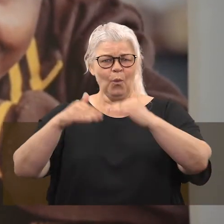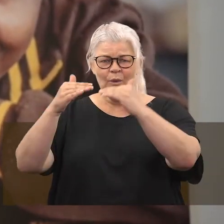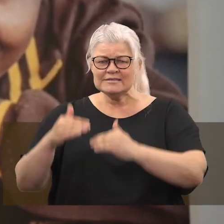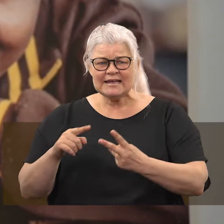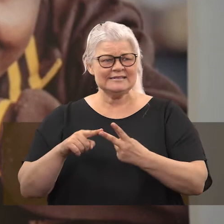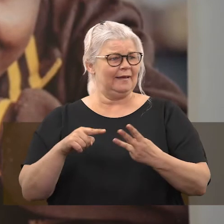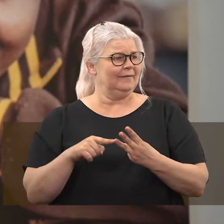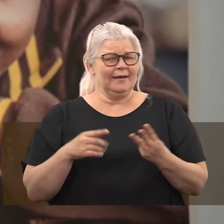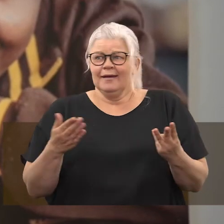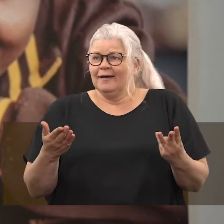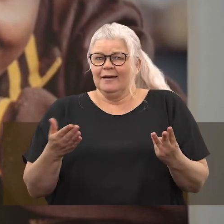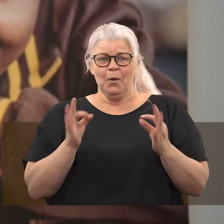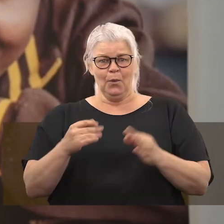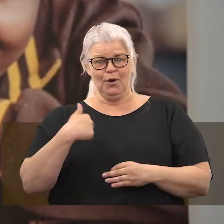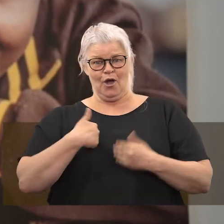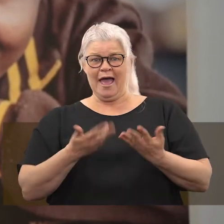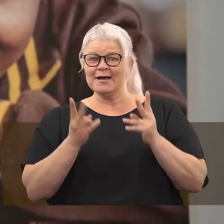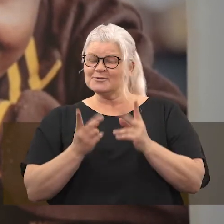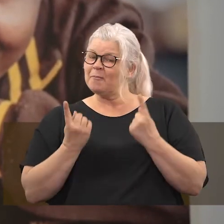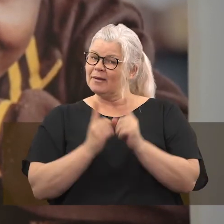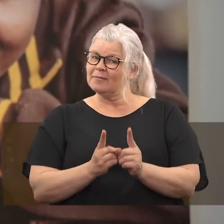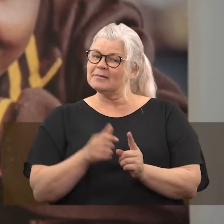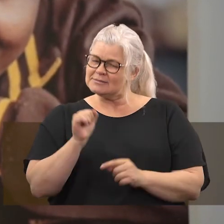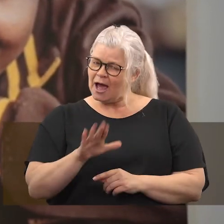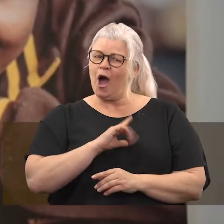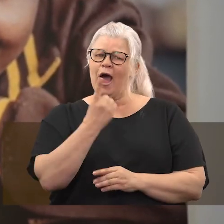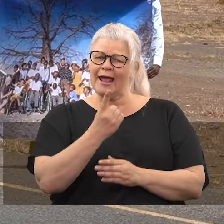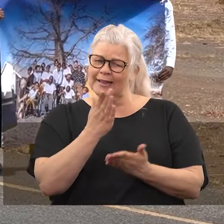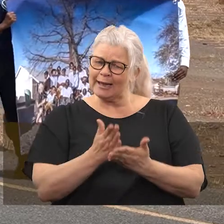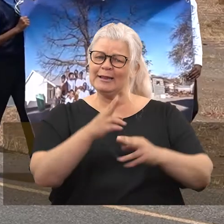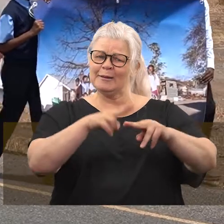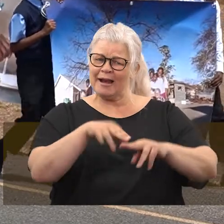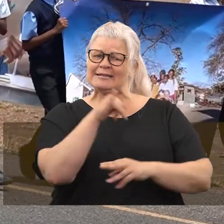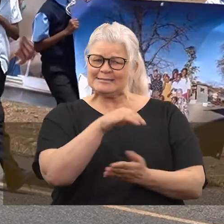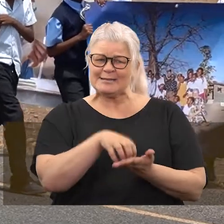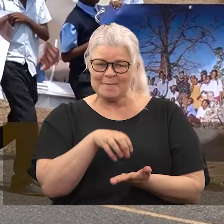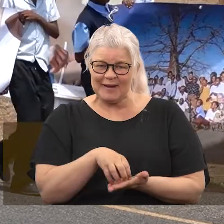hur man nu är som människa så ska man ha en plats i samhället.